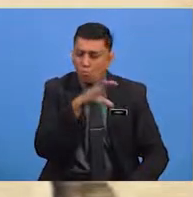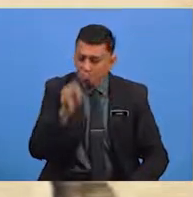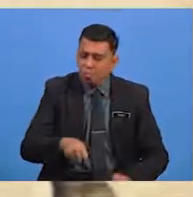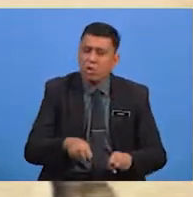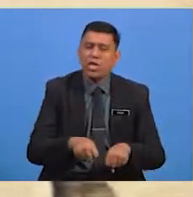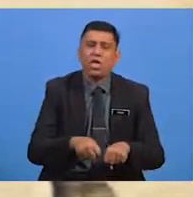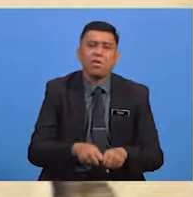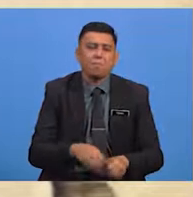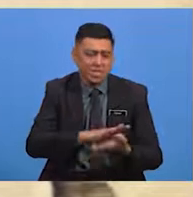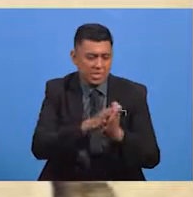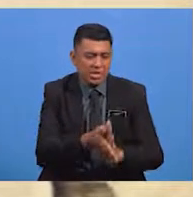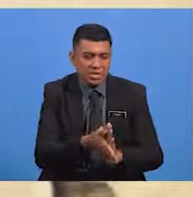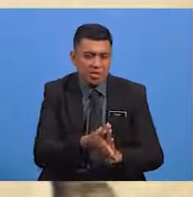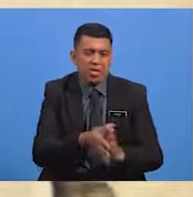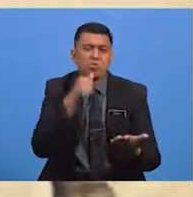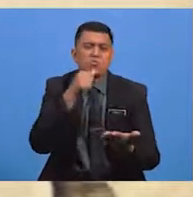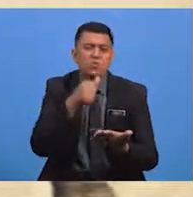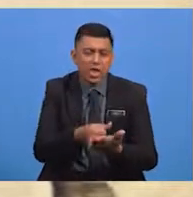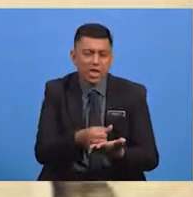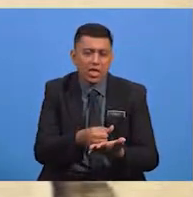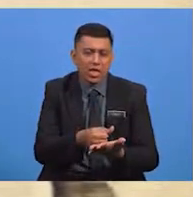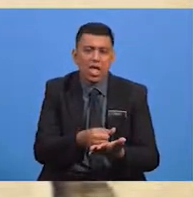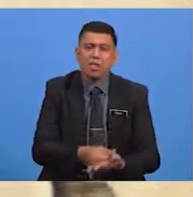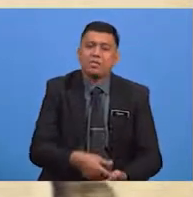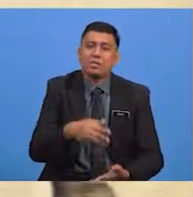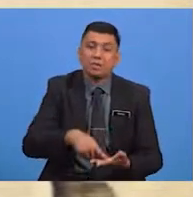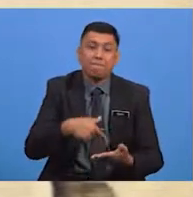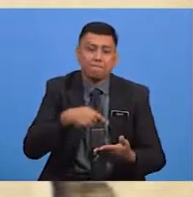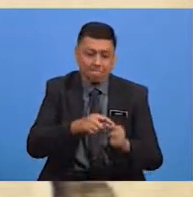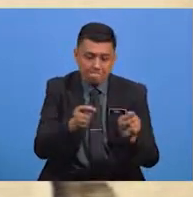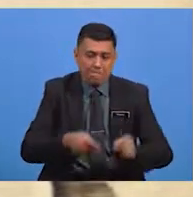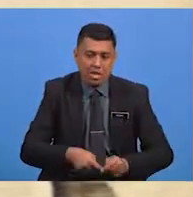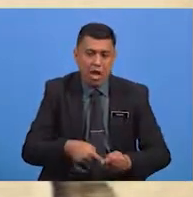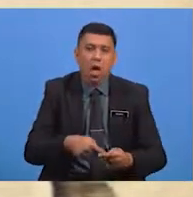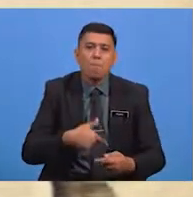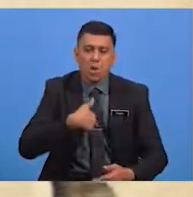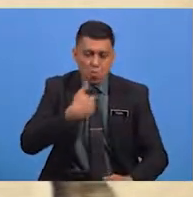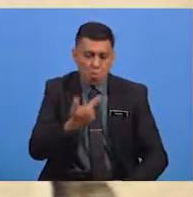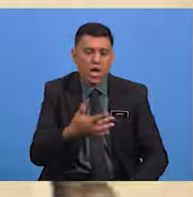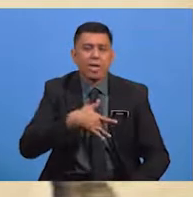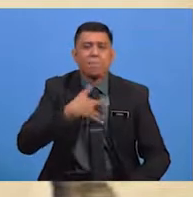Menjadikan Surat Sebagai Saluran Untuk Meluahkan Perasaan